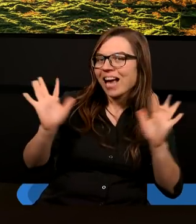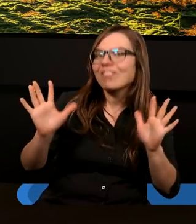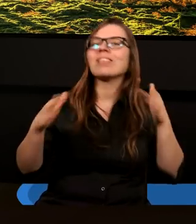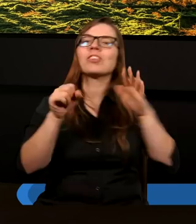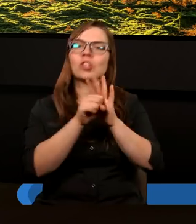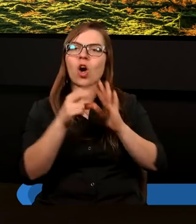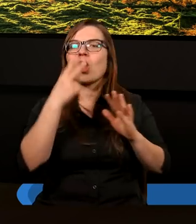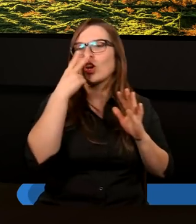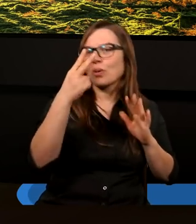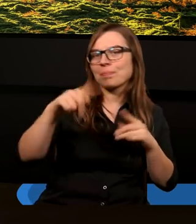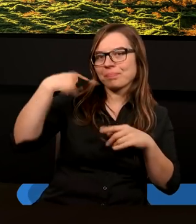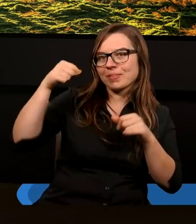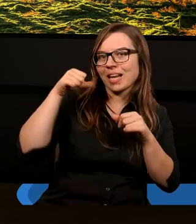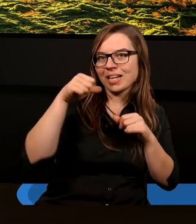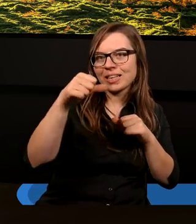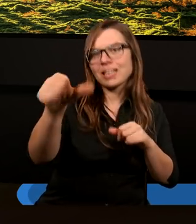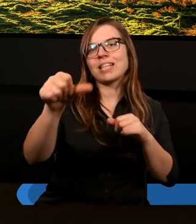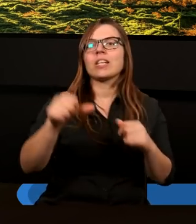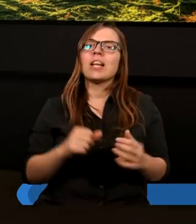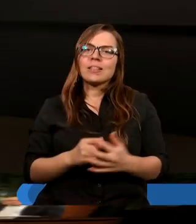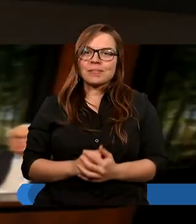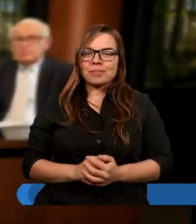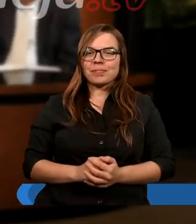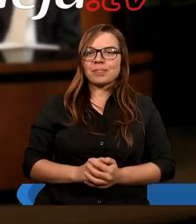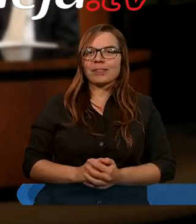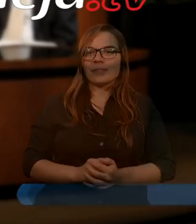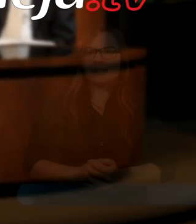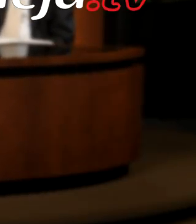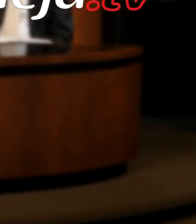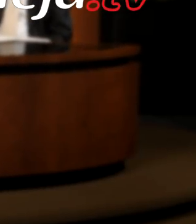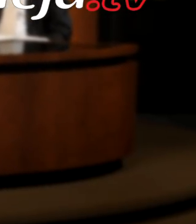życzymy wszystkiego najlepszego. Do zobaczenia. muzyka